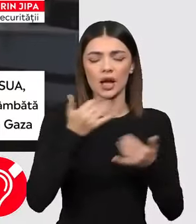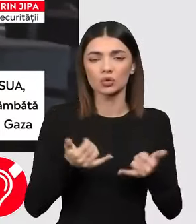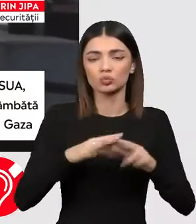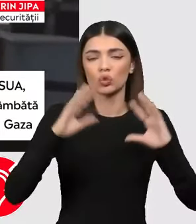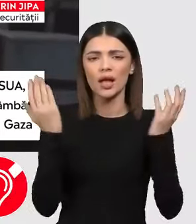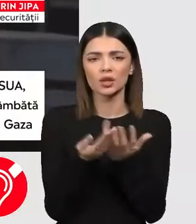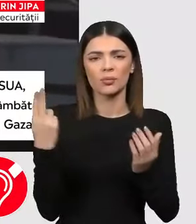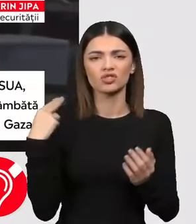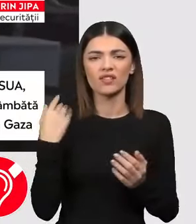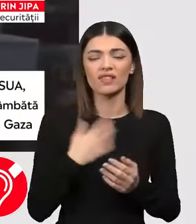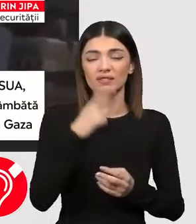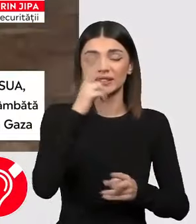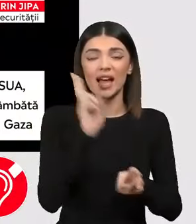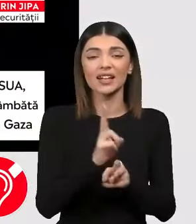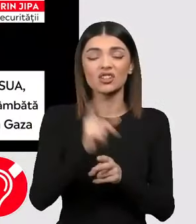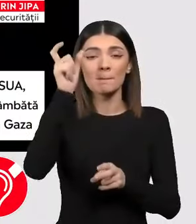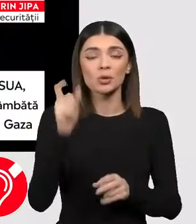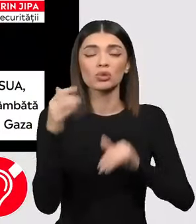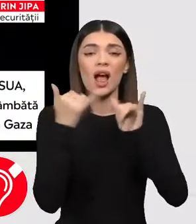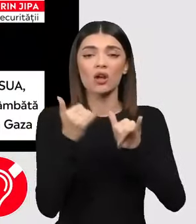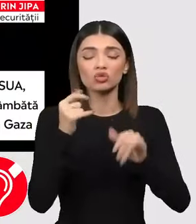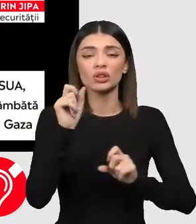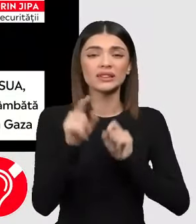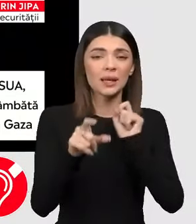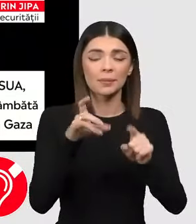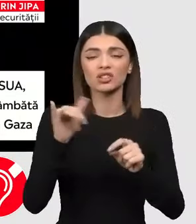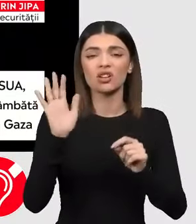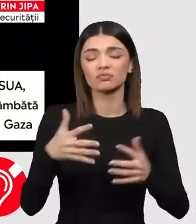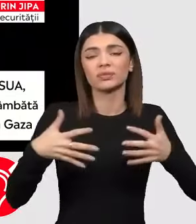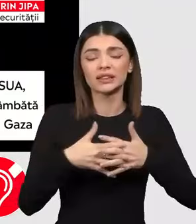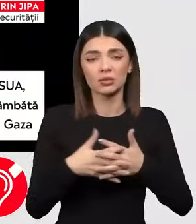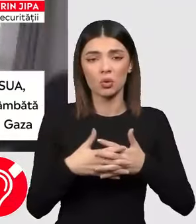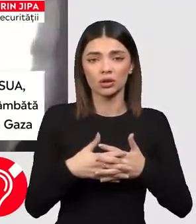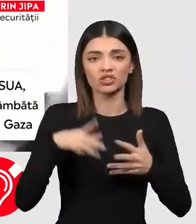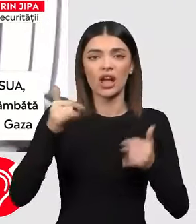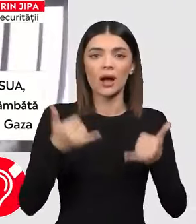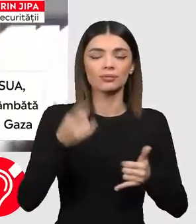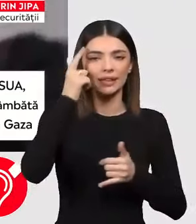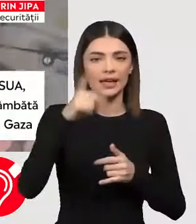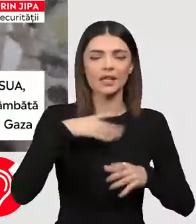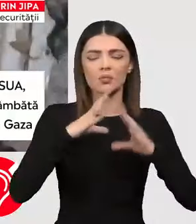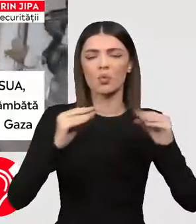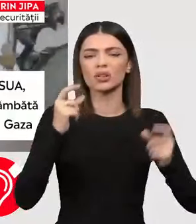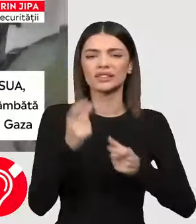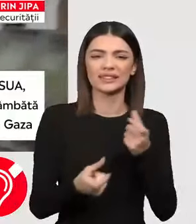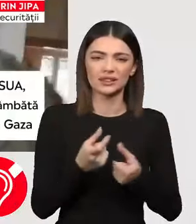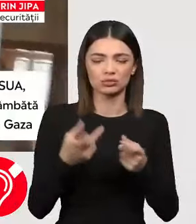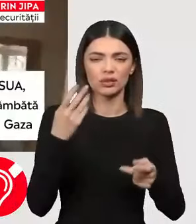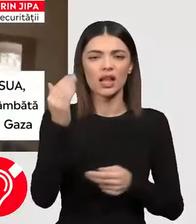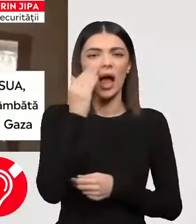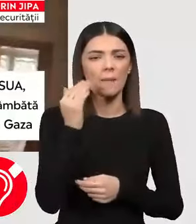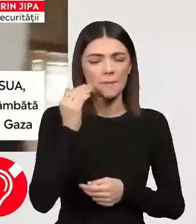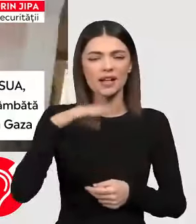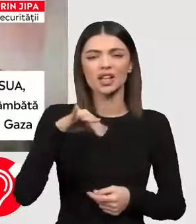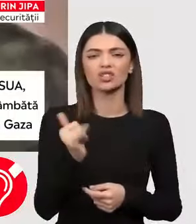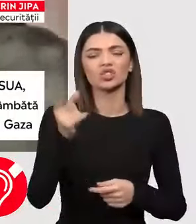concentrează pe ajutarele umanitare și soluția post-conflict. Iar aici cred că sunt multe de discutat între Statele Unite